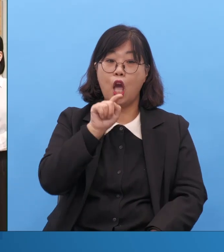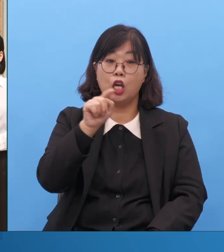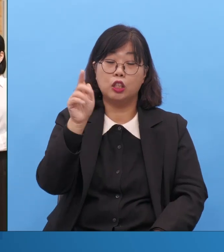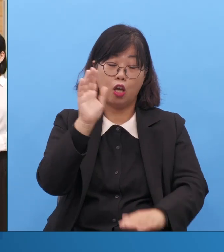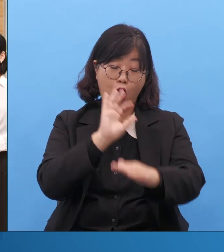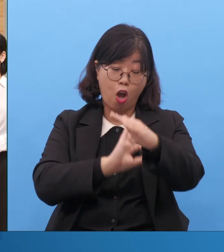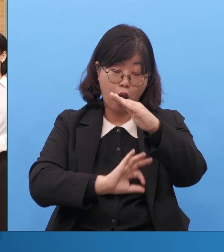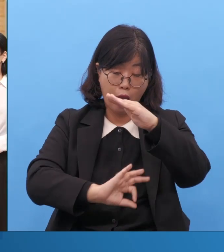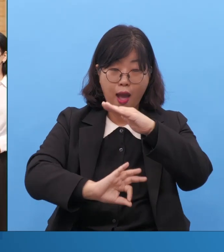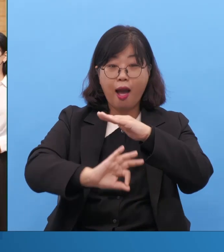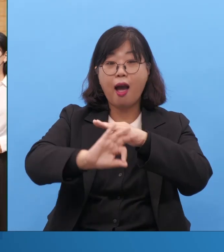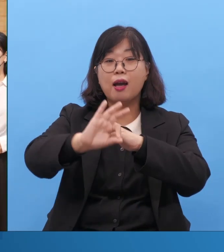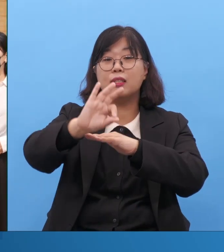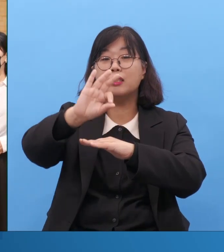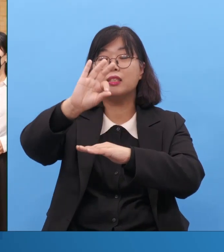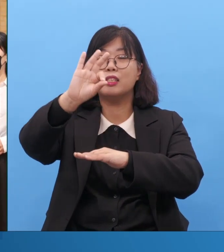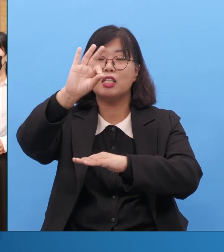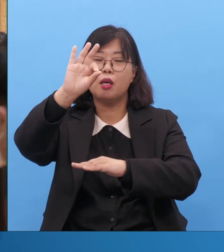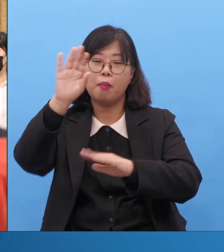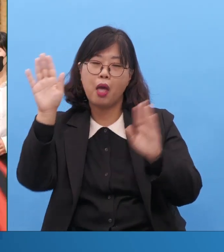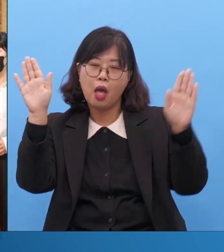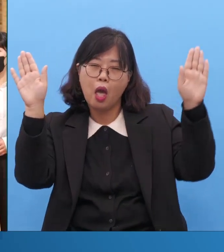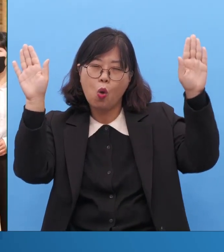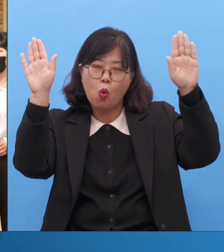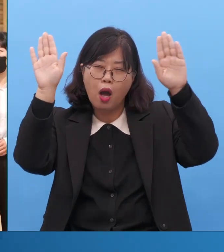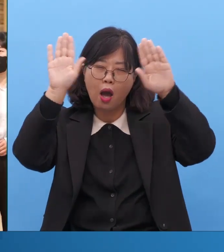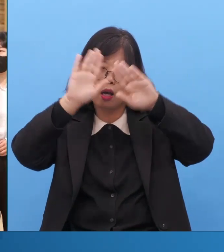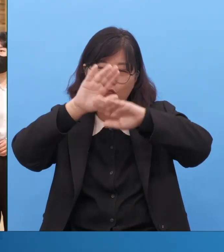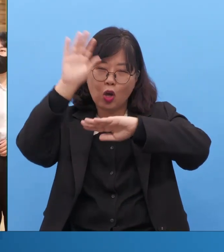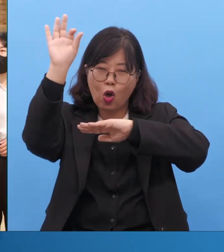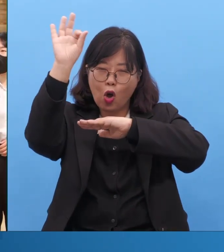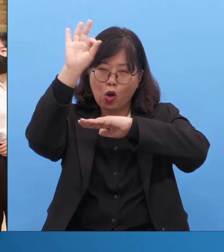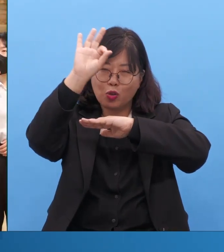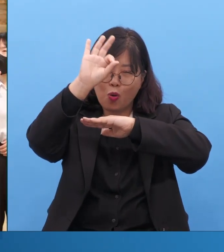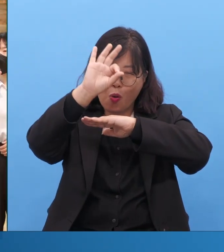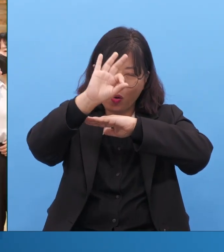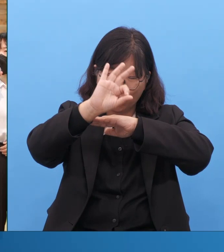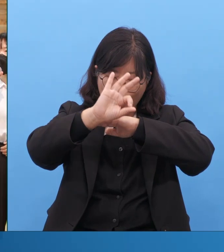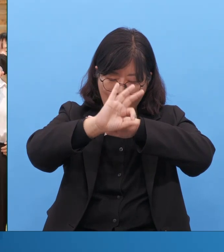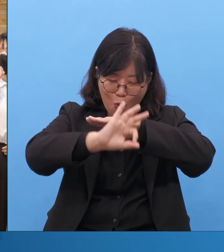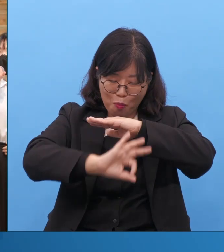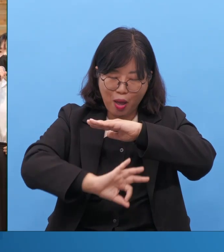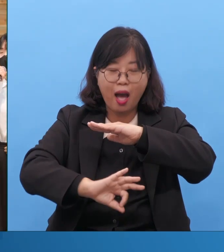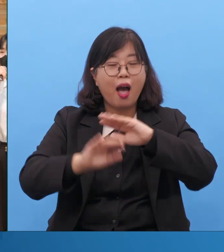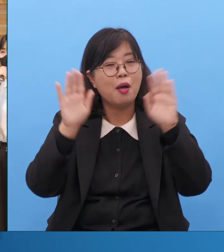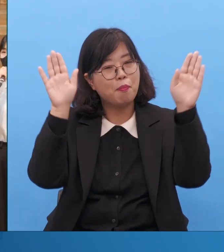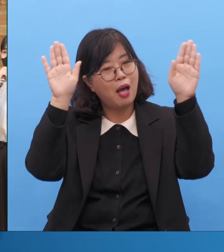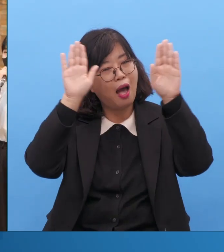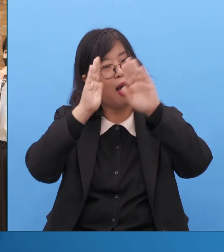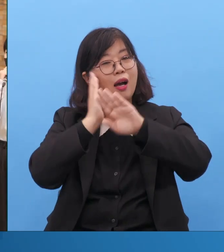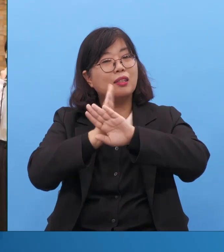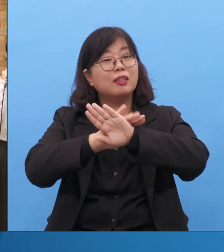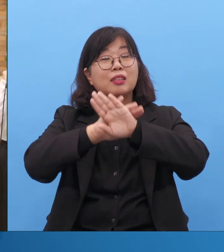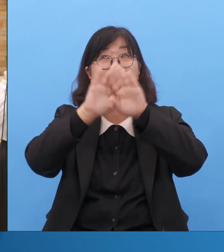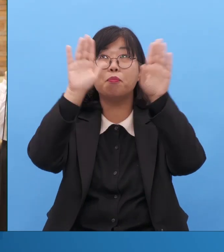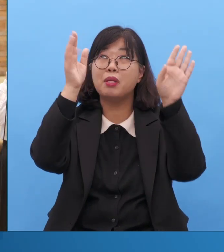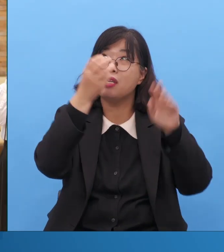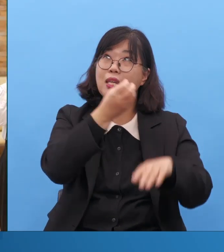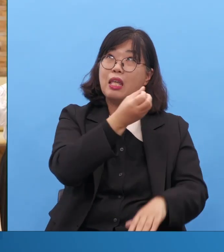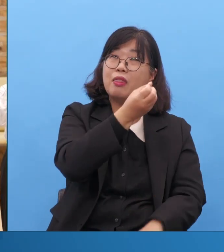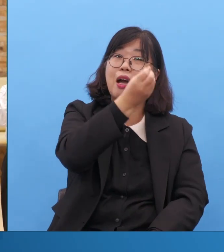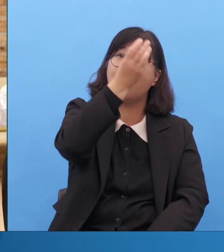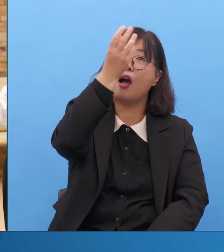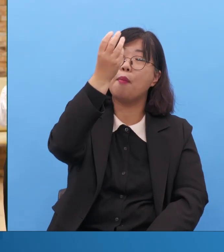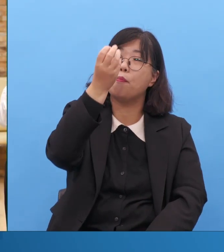저 아침 해와 저녁몰 만나를